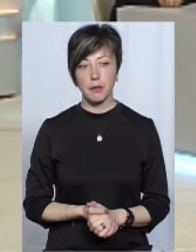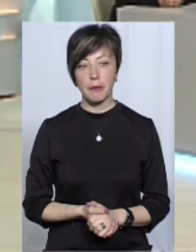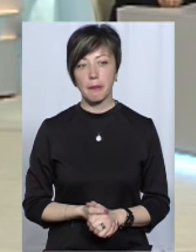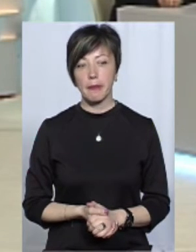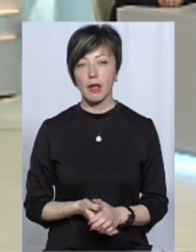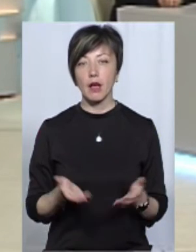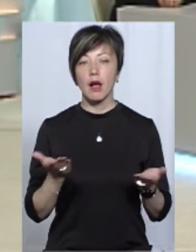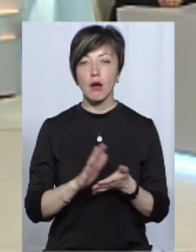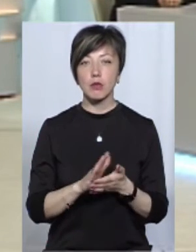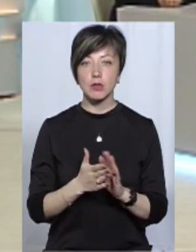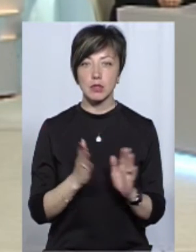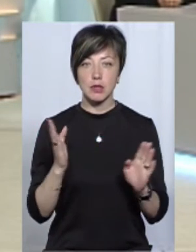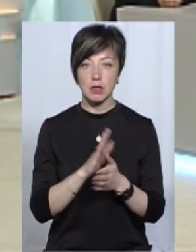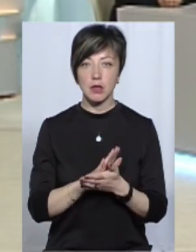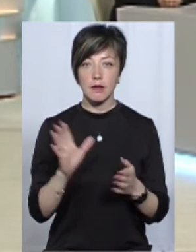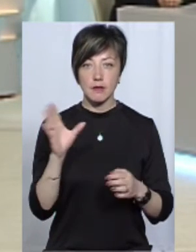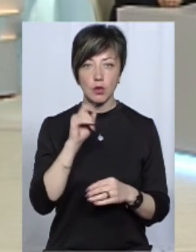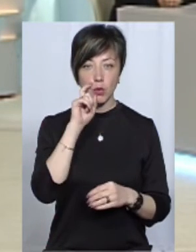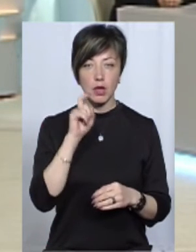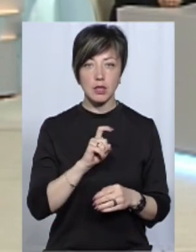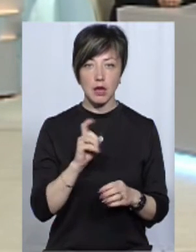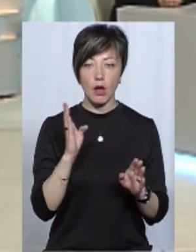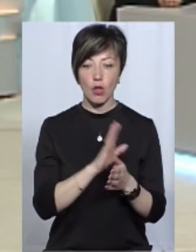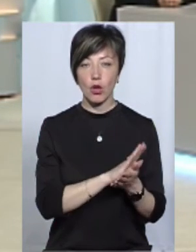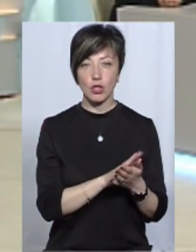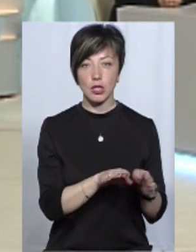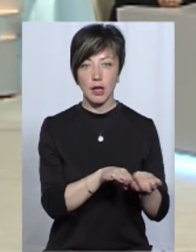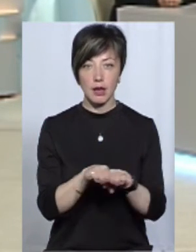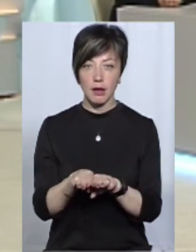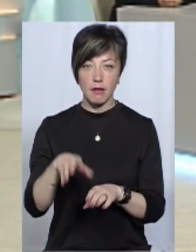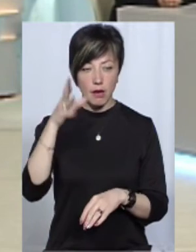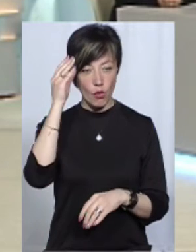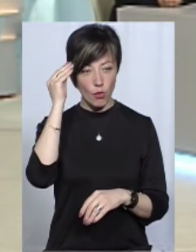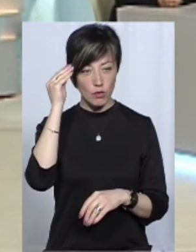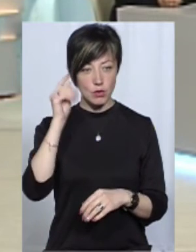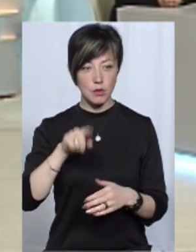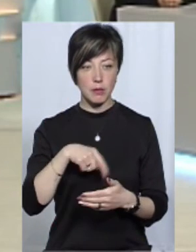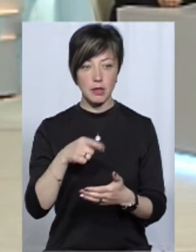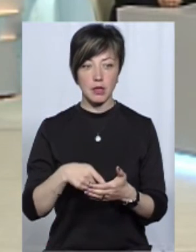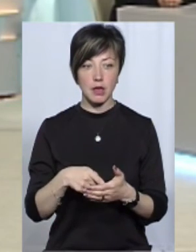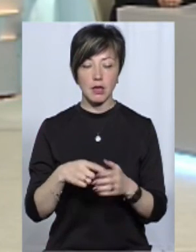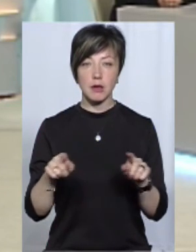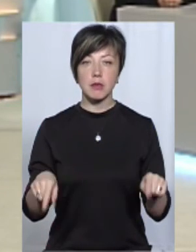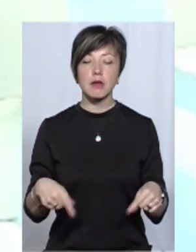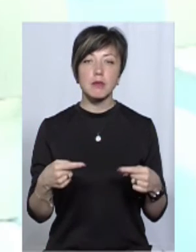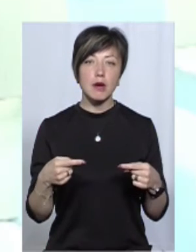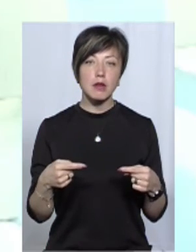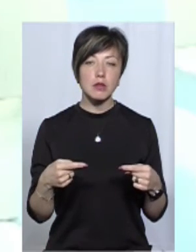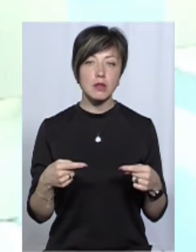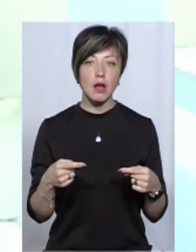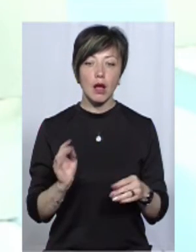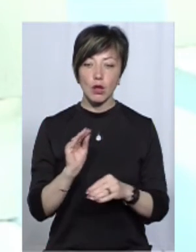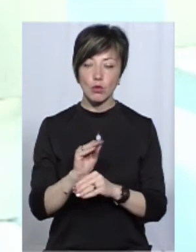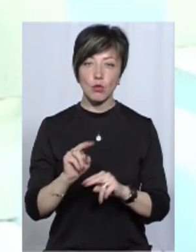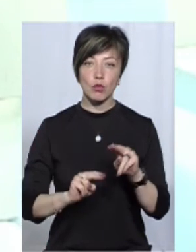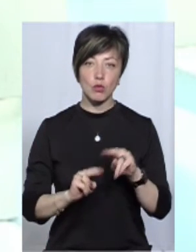екологічної? Всіукраїнська екологічна ліга, враховуючи ті питання, які вже піднімалися, тому що